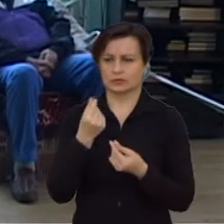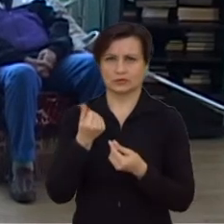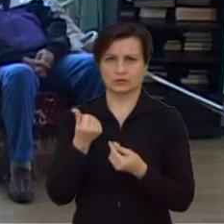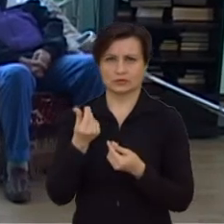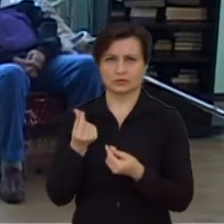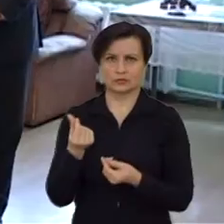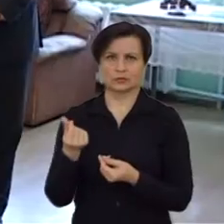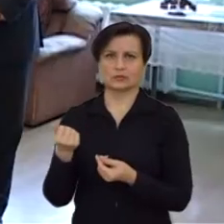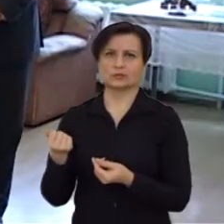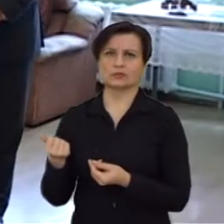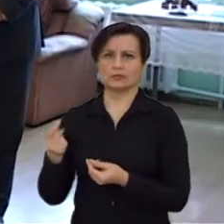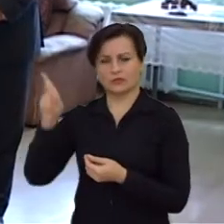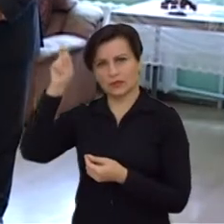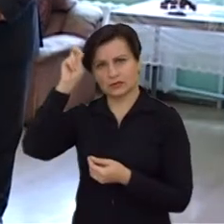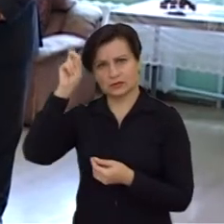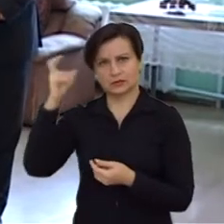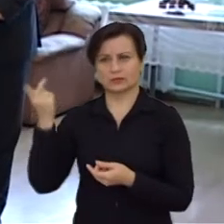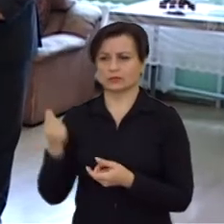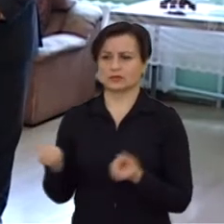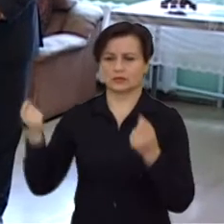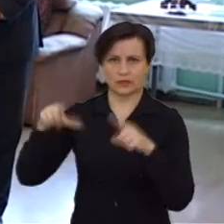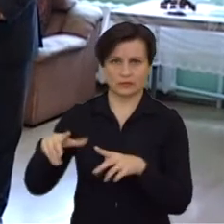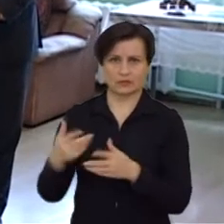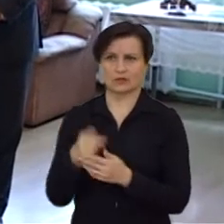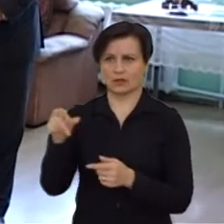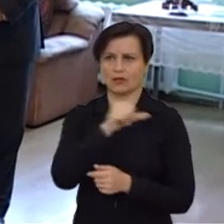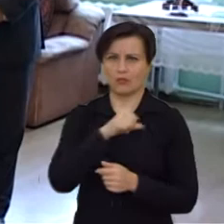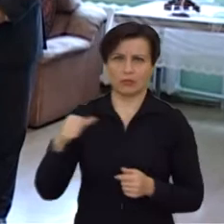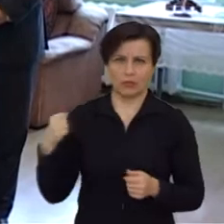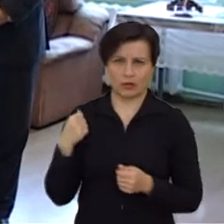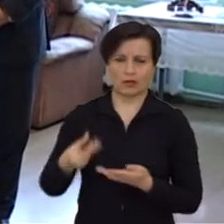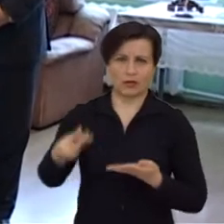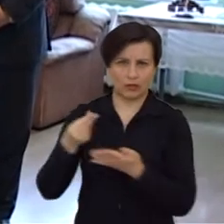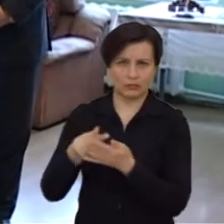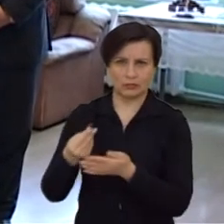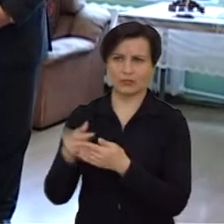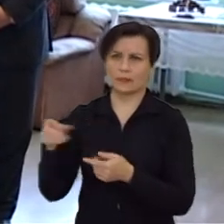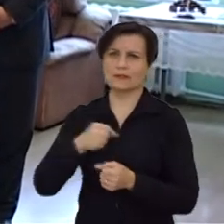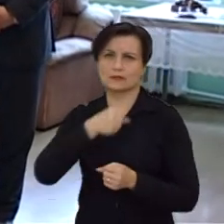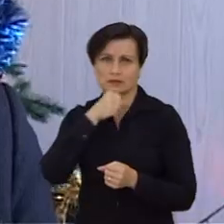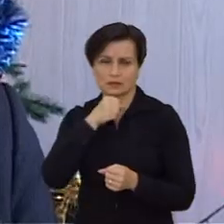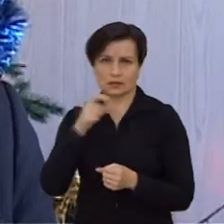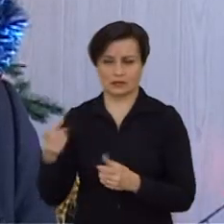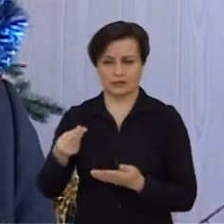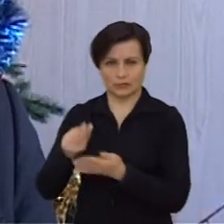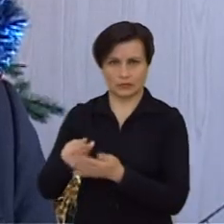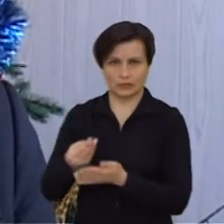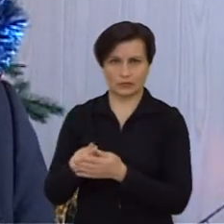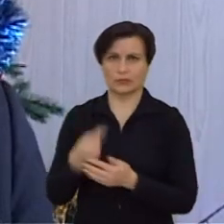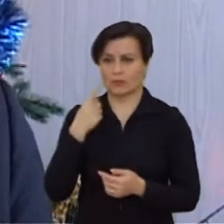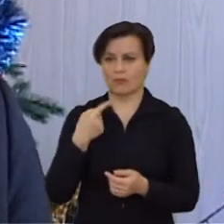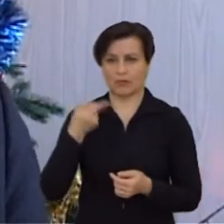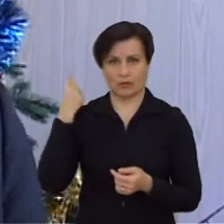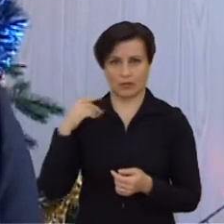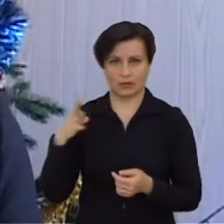nereikalauja pinigėlių iš valstybės, iš saivaldybės, patys įsilaiko, įsilaiko iš senelių